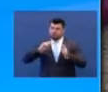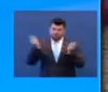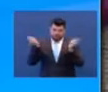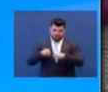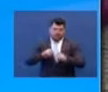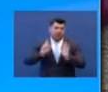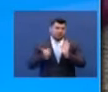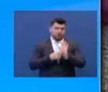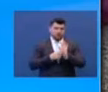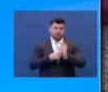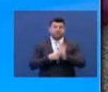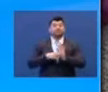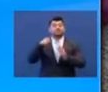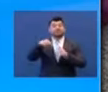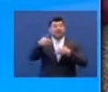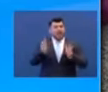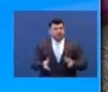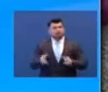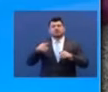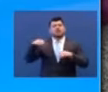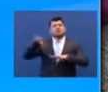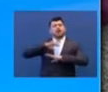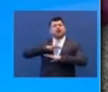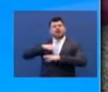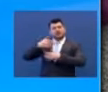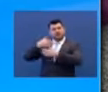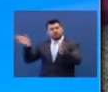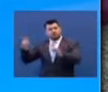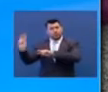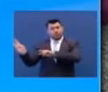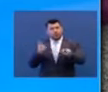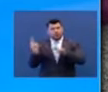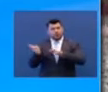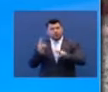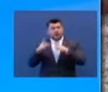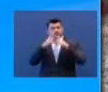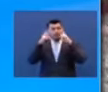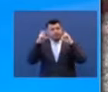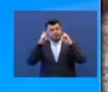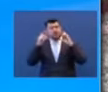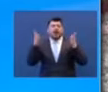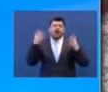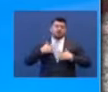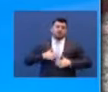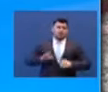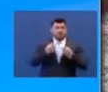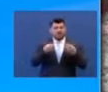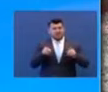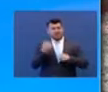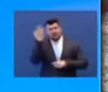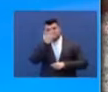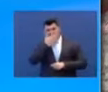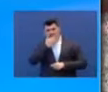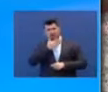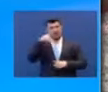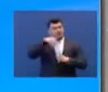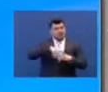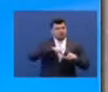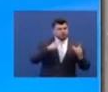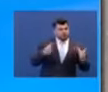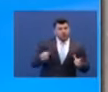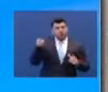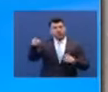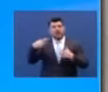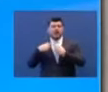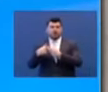αερισμός των αιθουσών. Η χρήση της μάσκας είναι προαιρετική για εκπαιδευτικούς και μαθητές και στο σχολείο και στα σχολικά